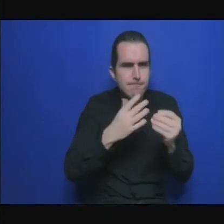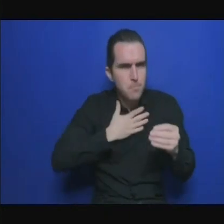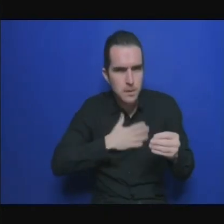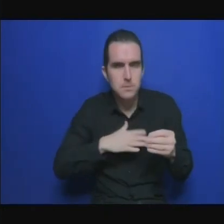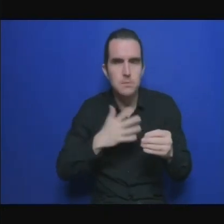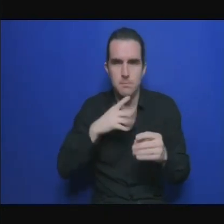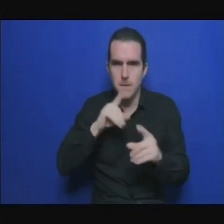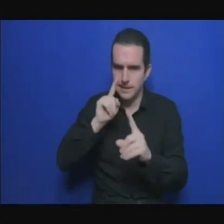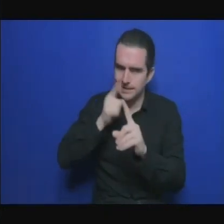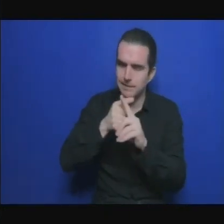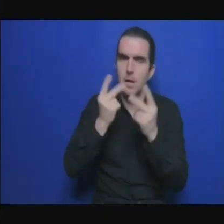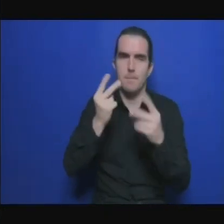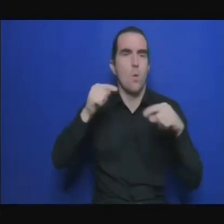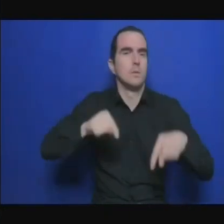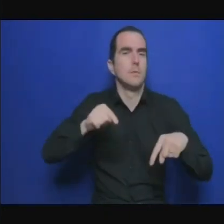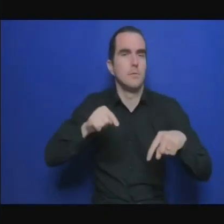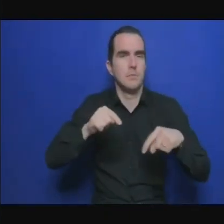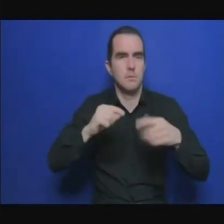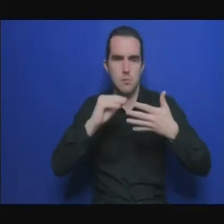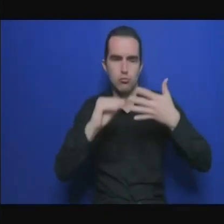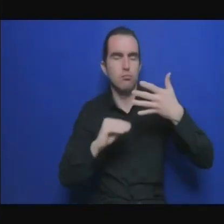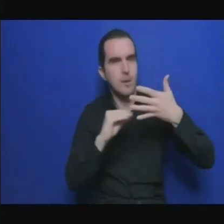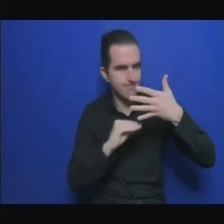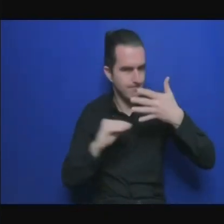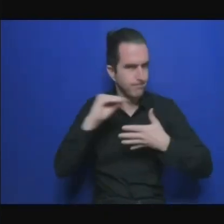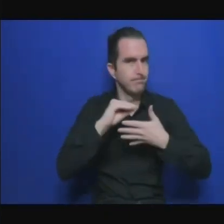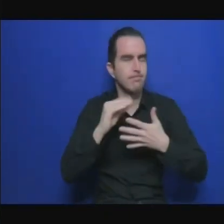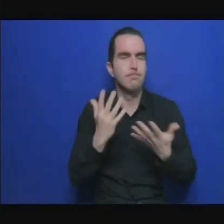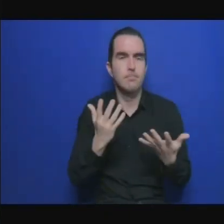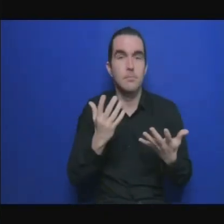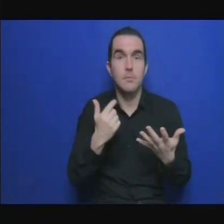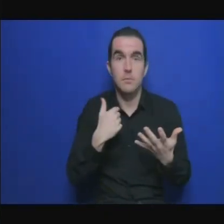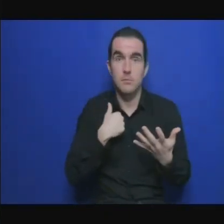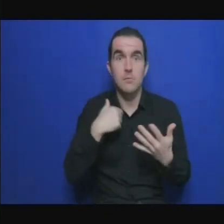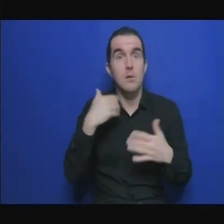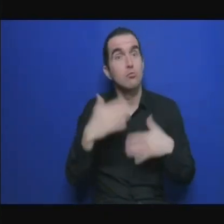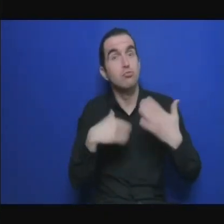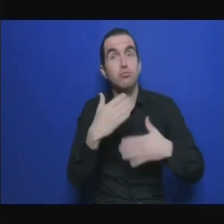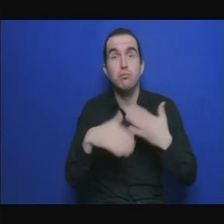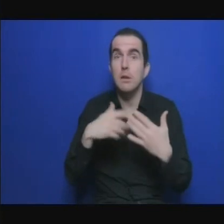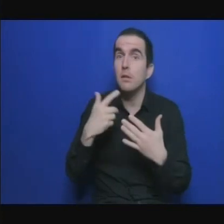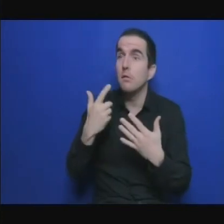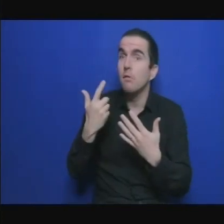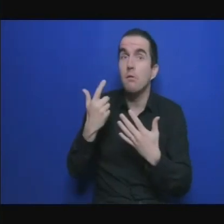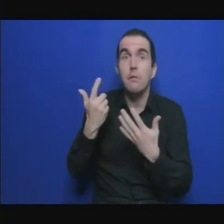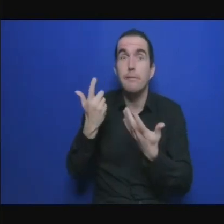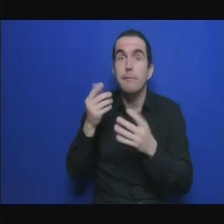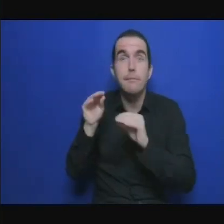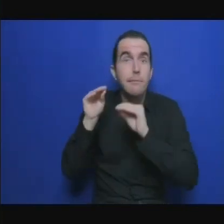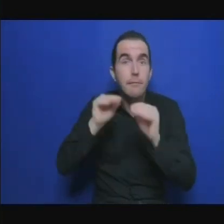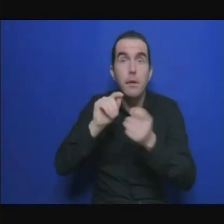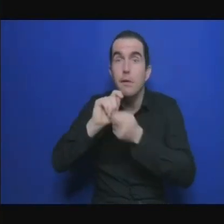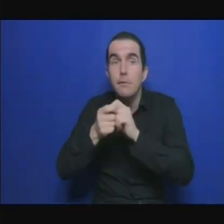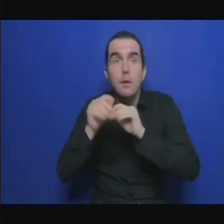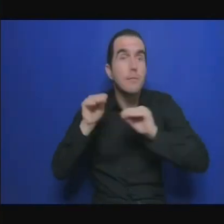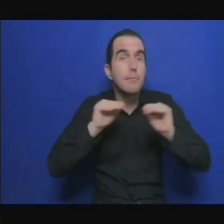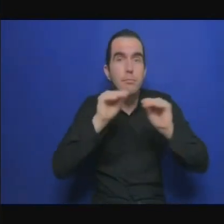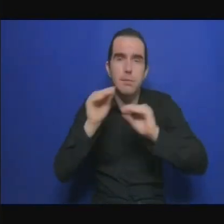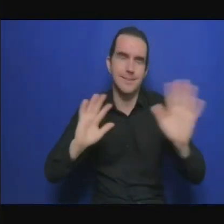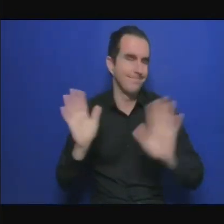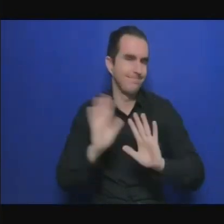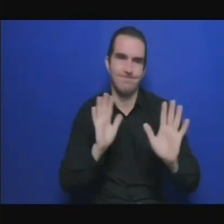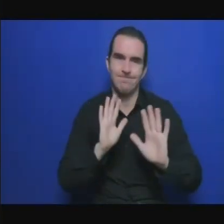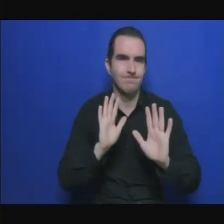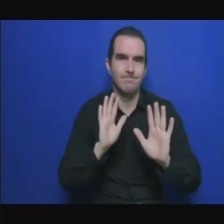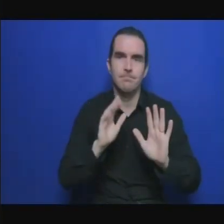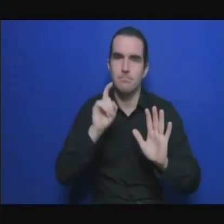durable dans nos régions ça c'est la première chose la deuxième chose encore je reviens sur le fait que nous devons faire attention